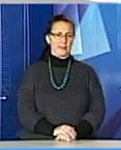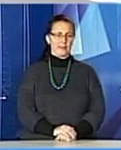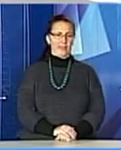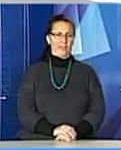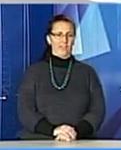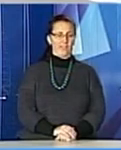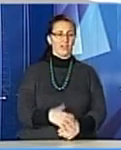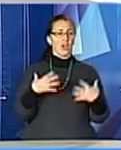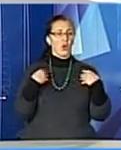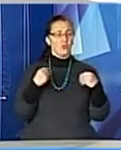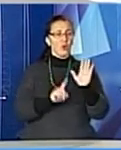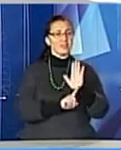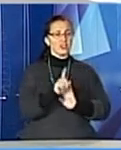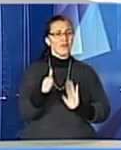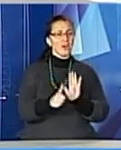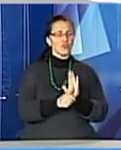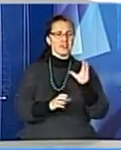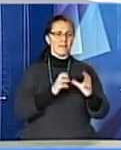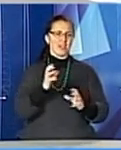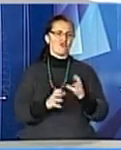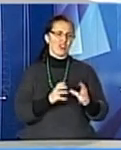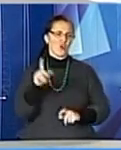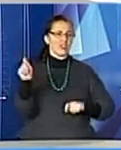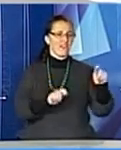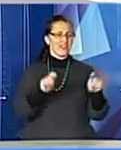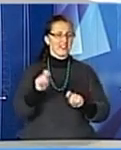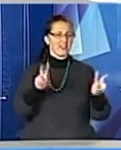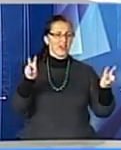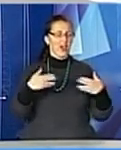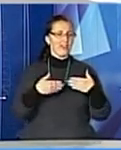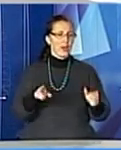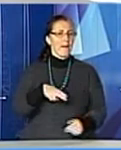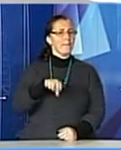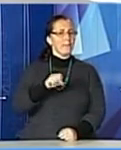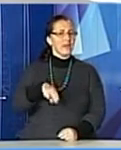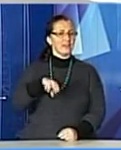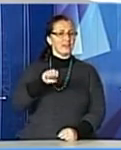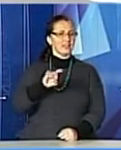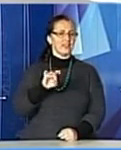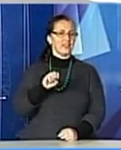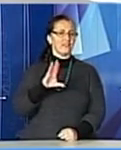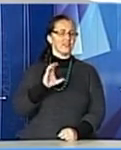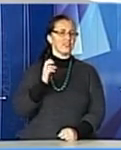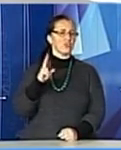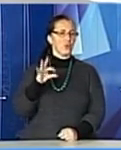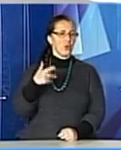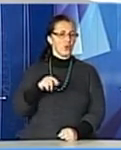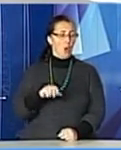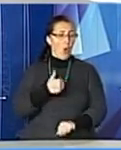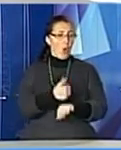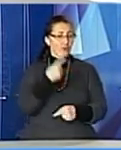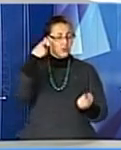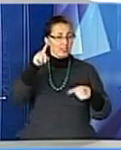У Львові стартував шостий міжнародний фестиваль «Відкриваємо Падеревського». Головною його ідеєю є популяризація